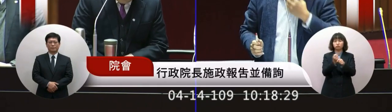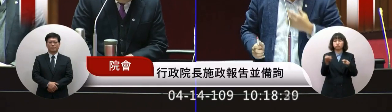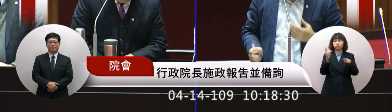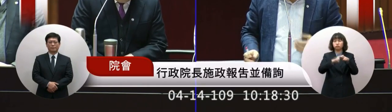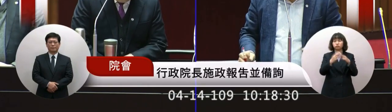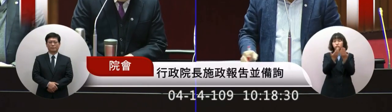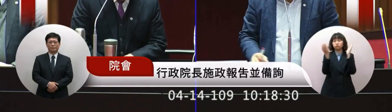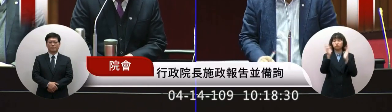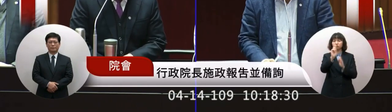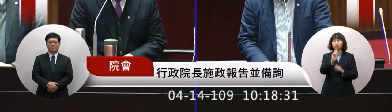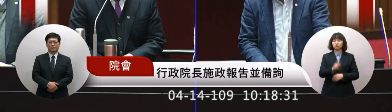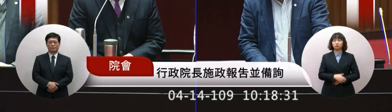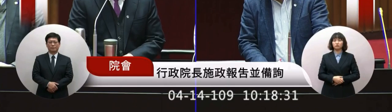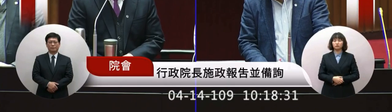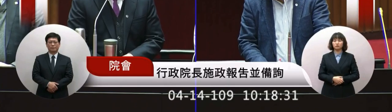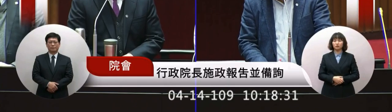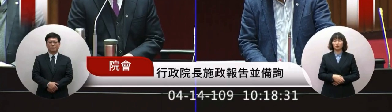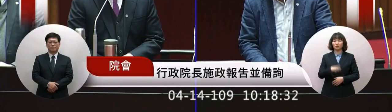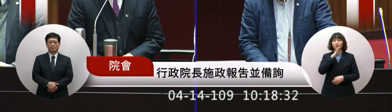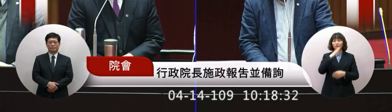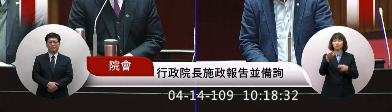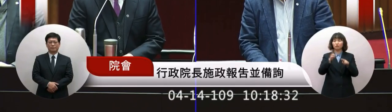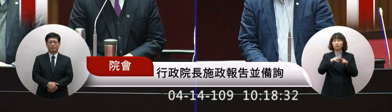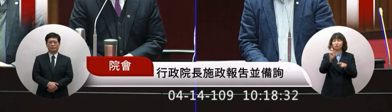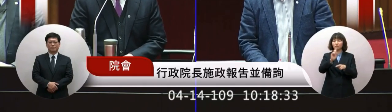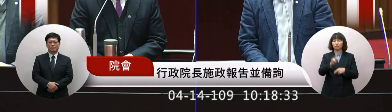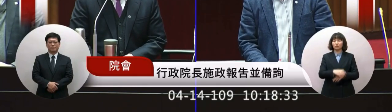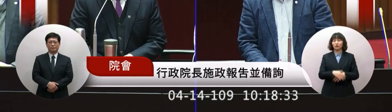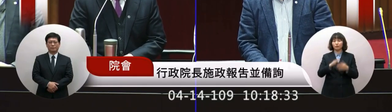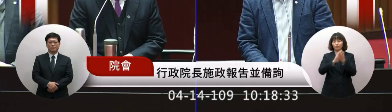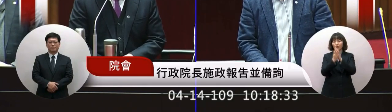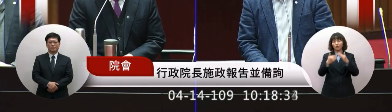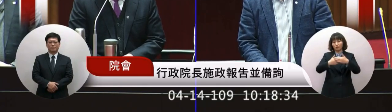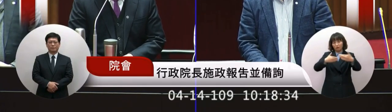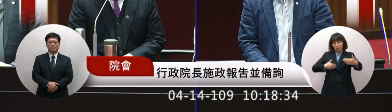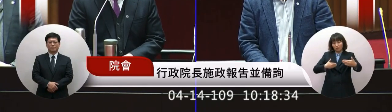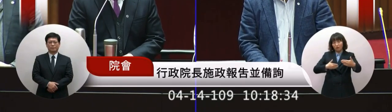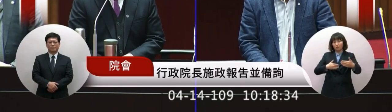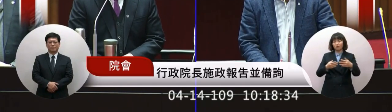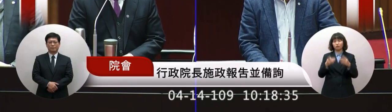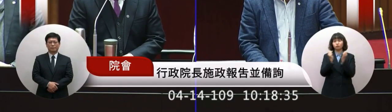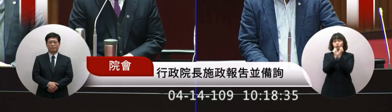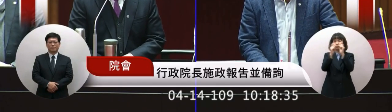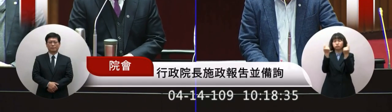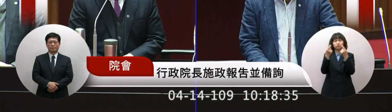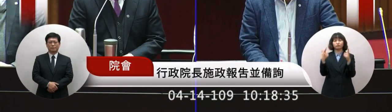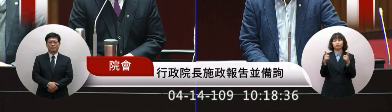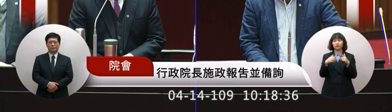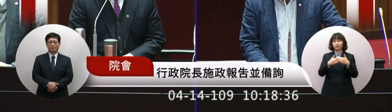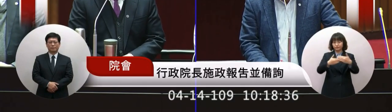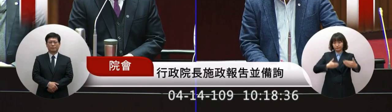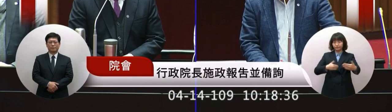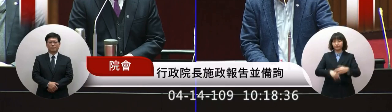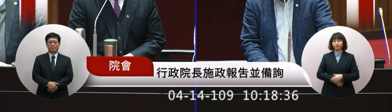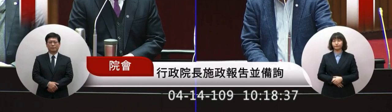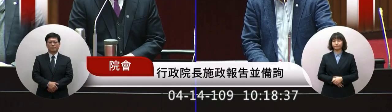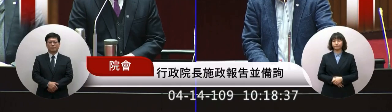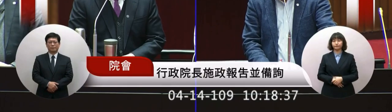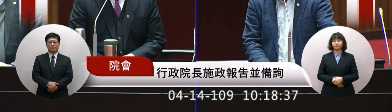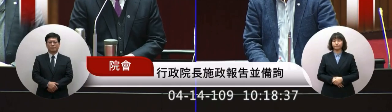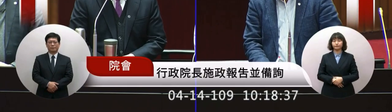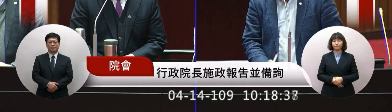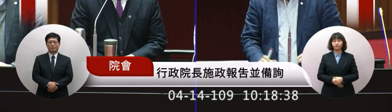怎麼為什麼他會被關呢這隔離也不要說被關就是說我們